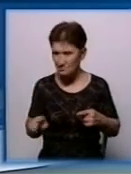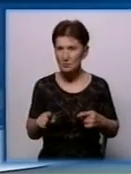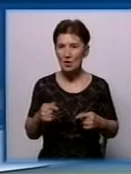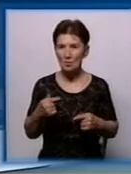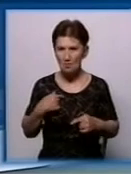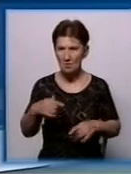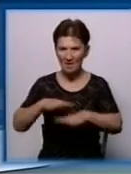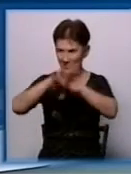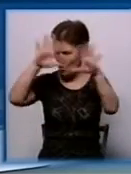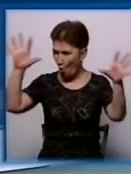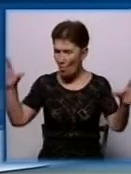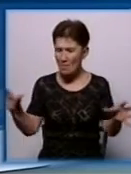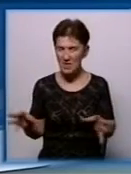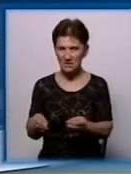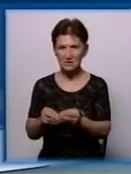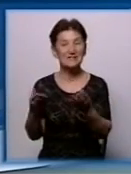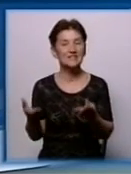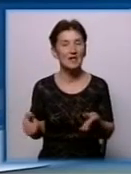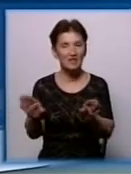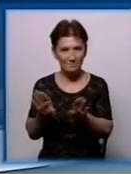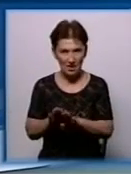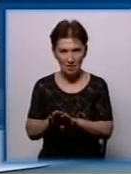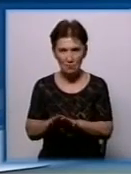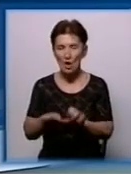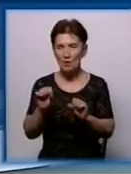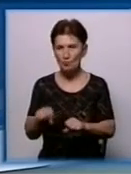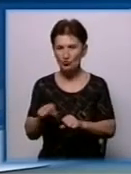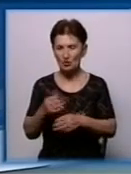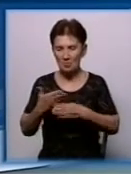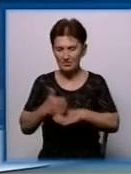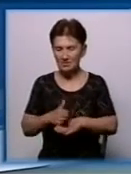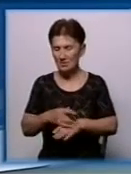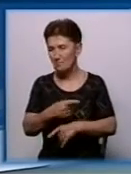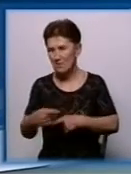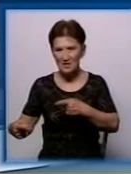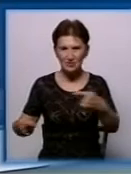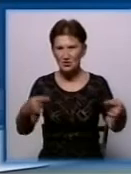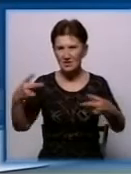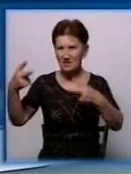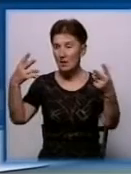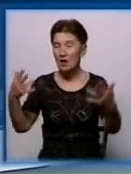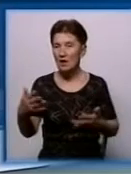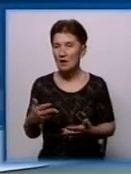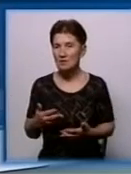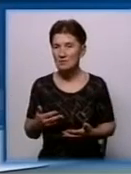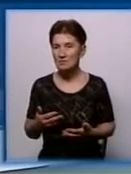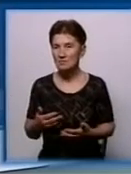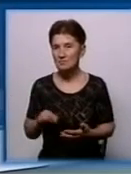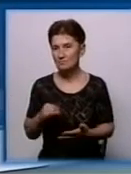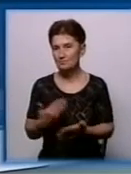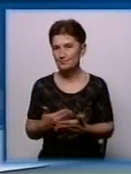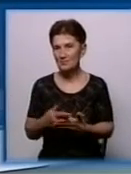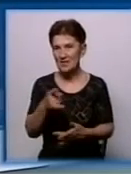комплекс і будівлю. Для того, щоб не допустить, ми не можемо розмежувати, якщо це перший поверх, і, скажімо,